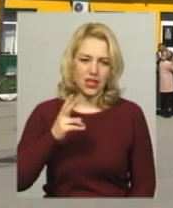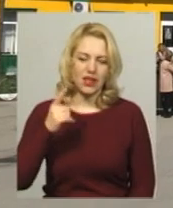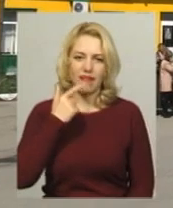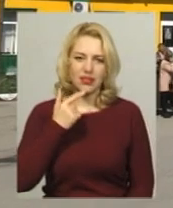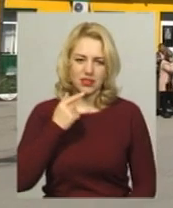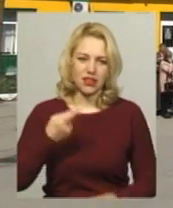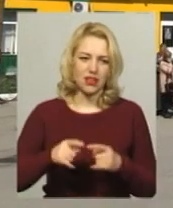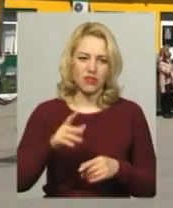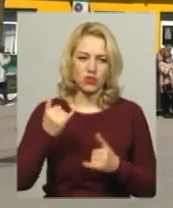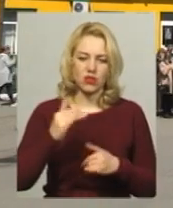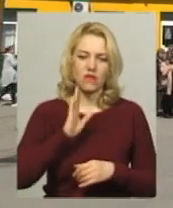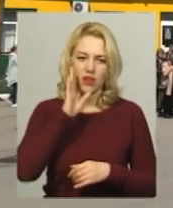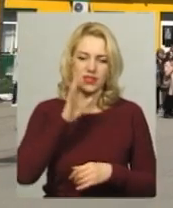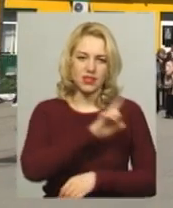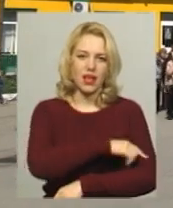лікарня була зачинена.